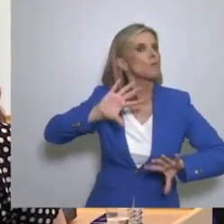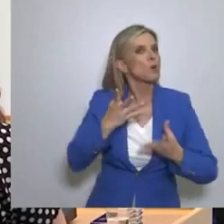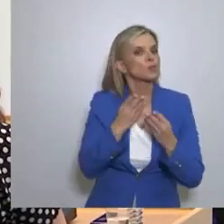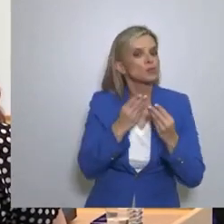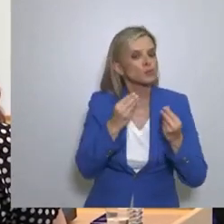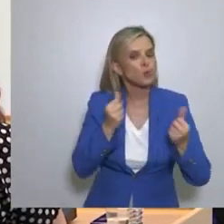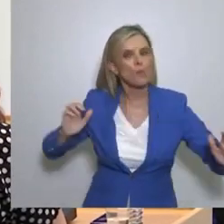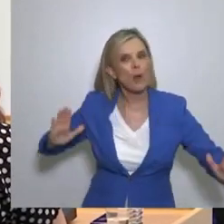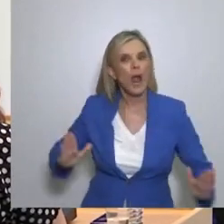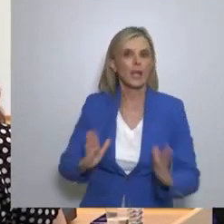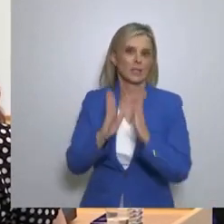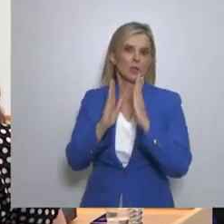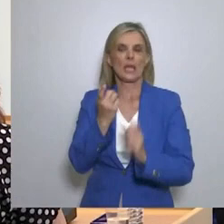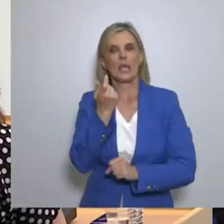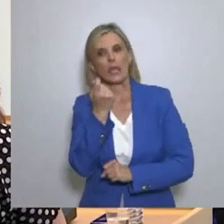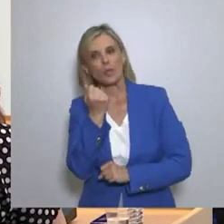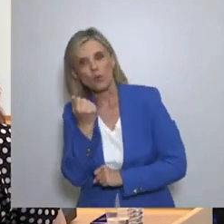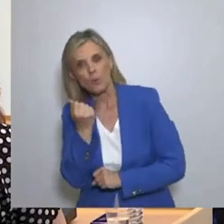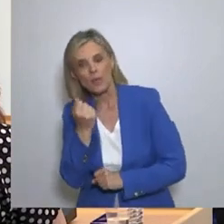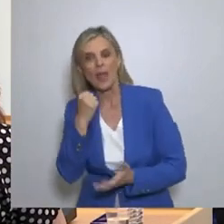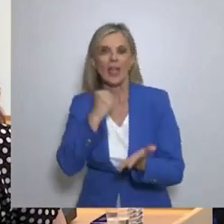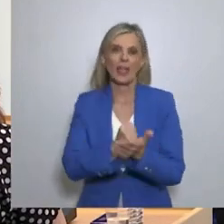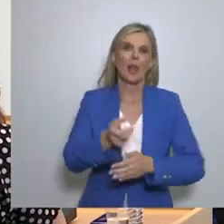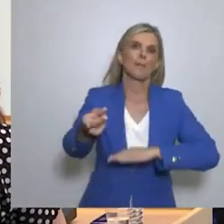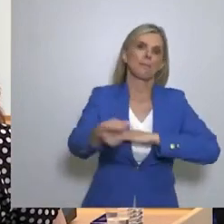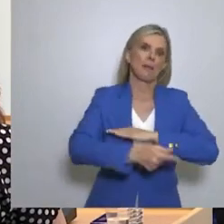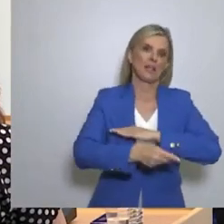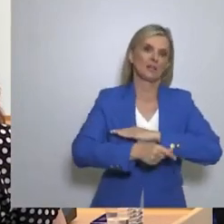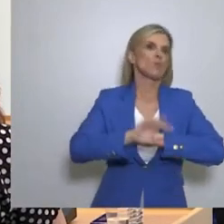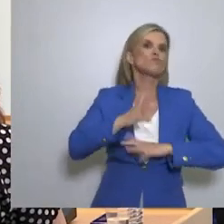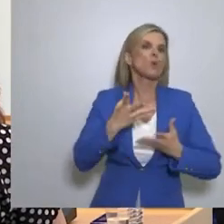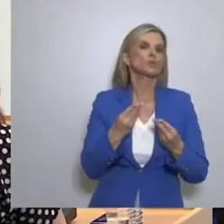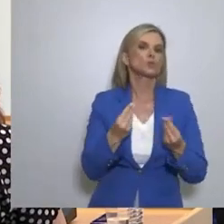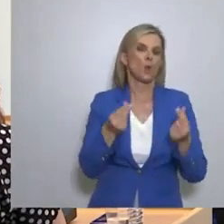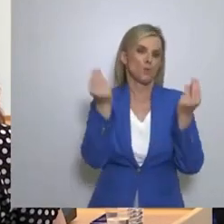της, τόσο το οικονομικό όσο και το μεταναστευτικό πρόβλημα.